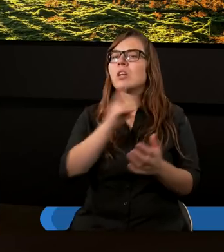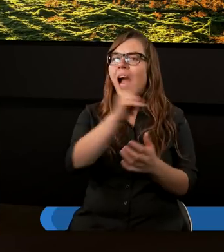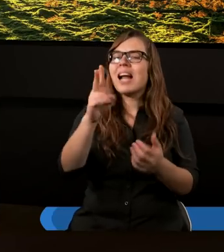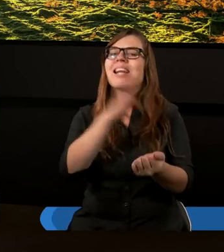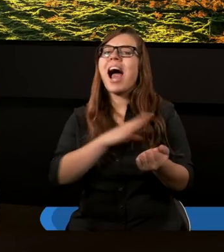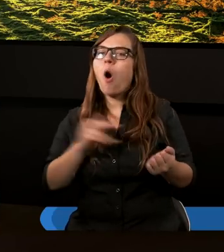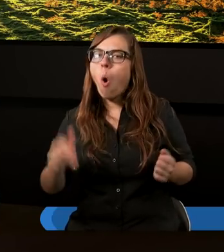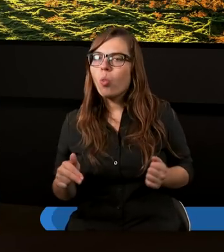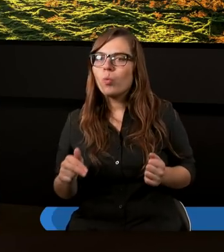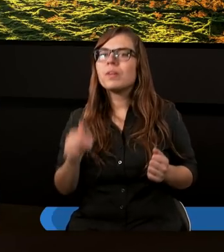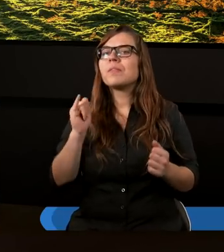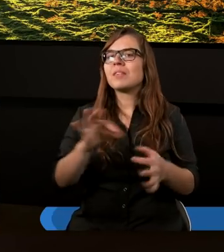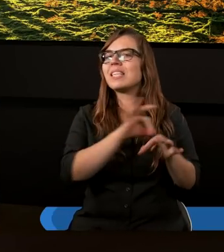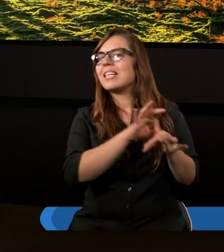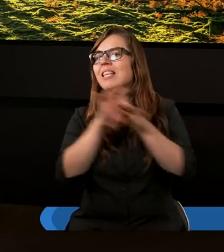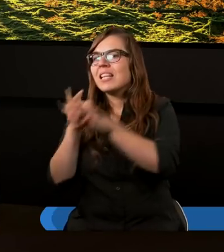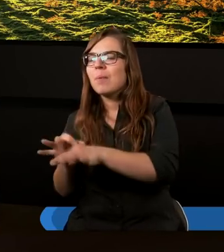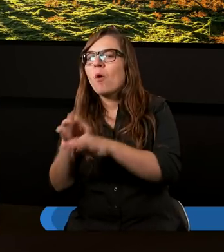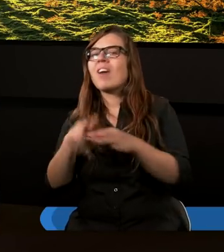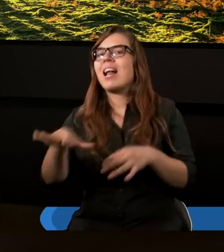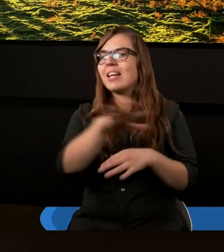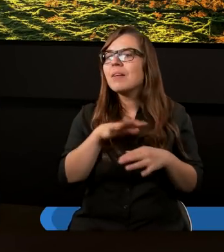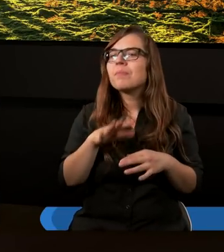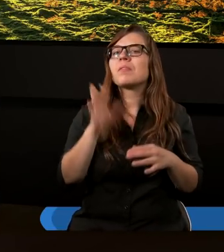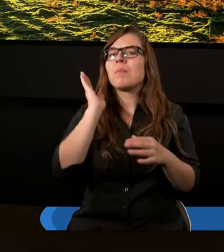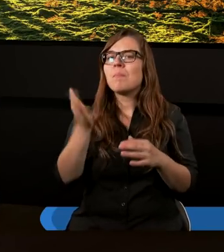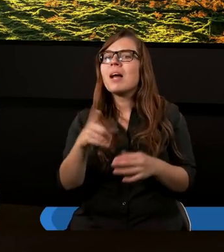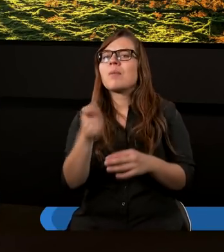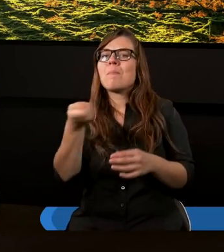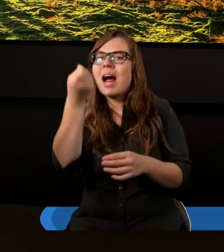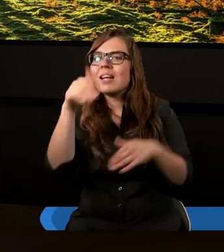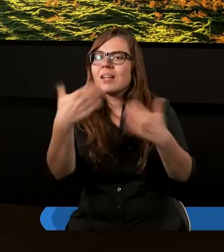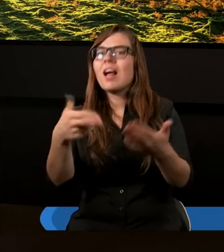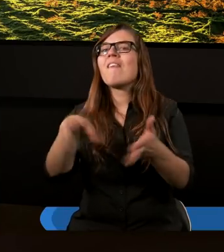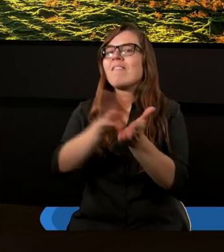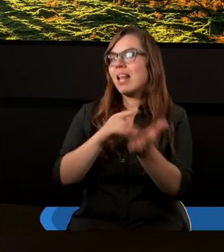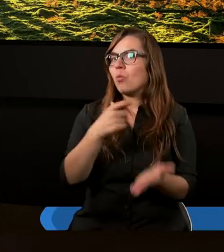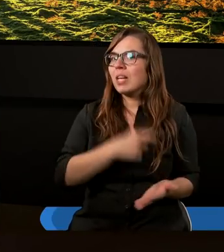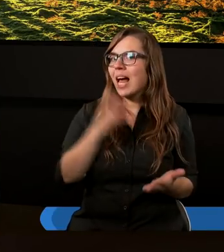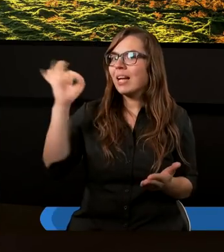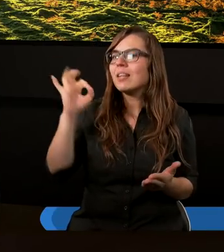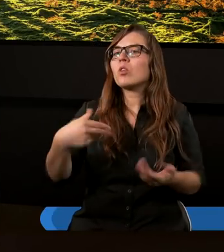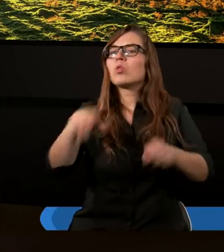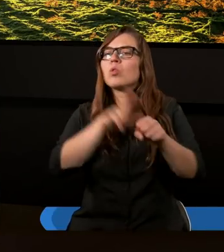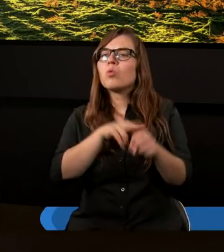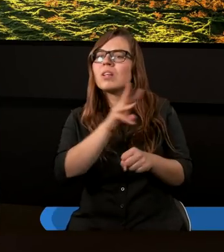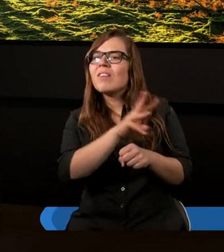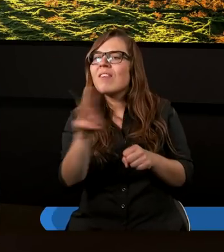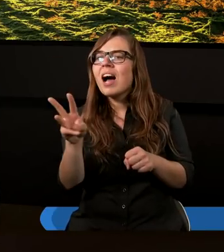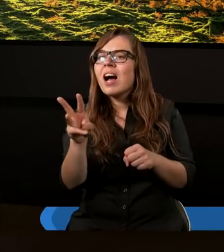z każdego rodu i wprowadzę was na syjon i dam wam pasterzy według swojego serca, którzy was